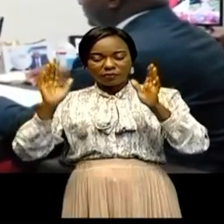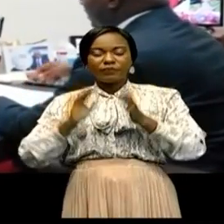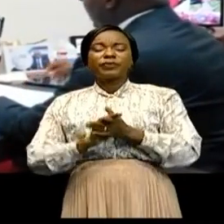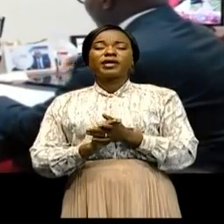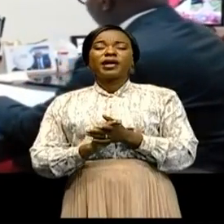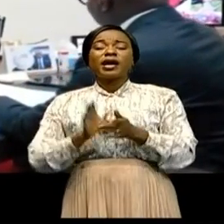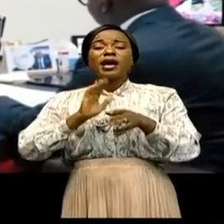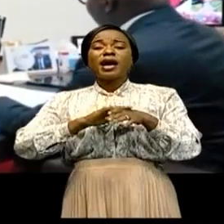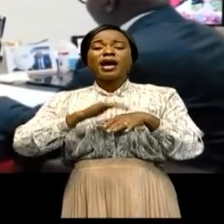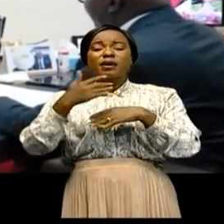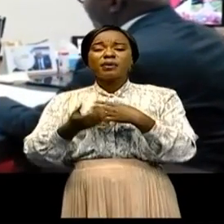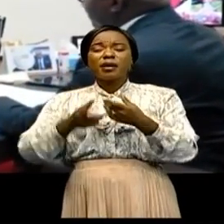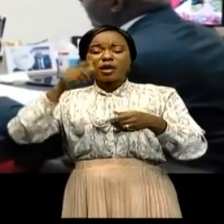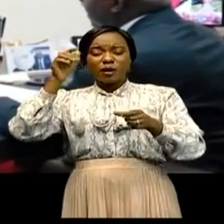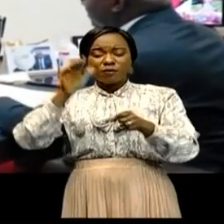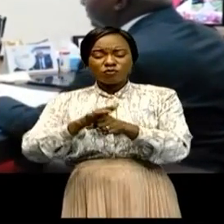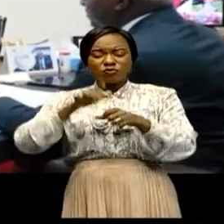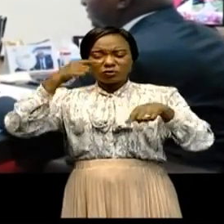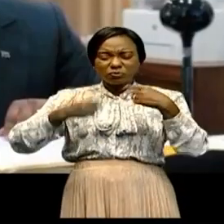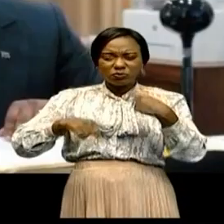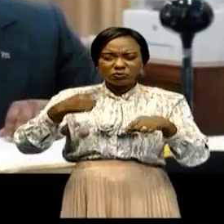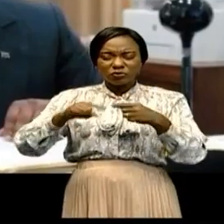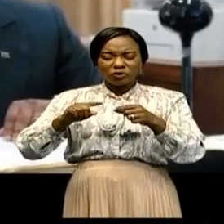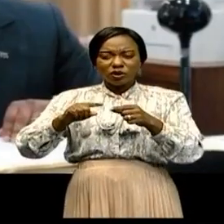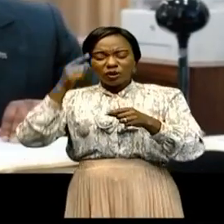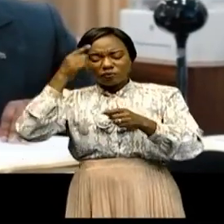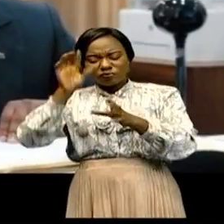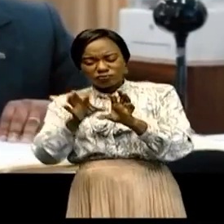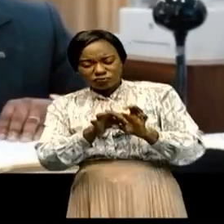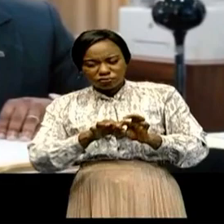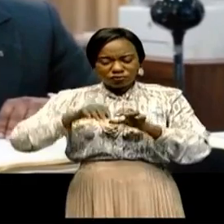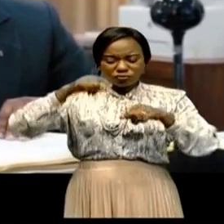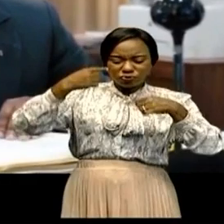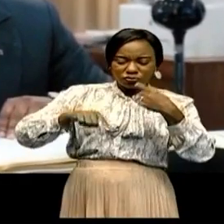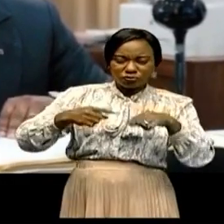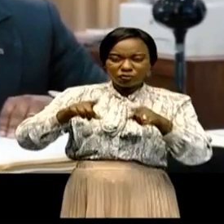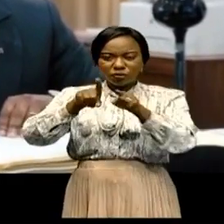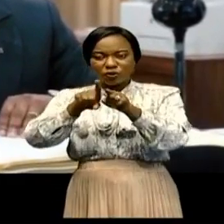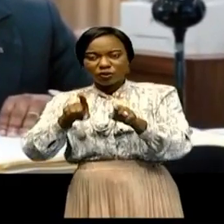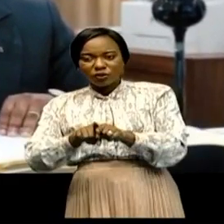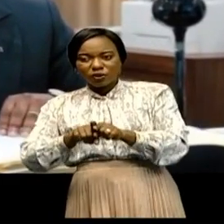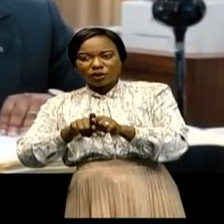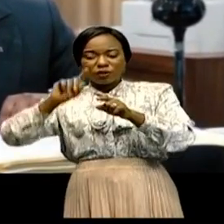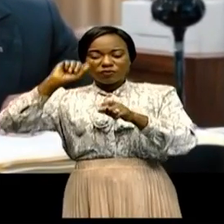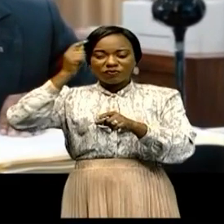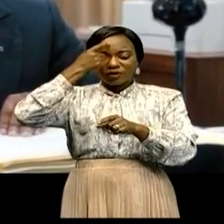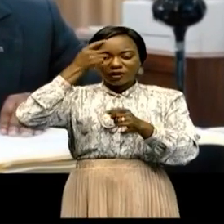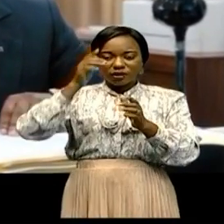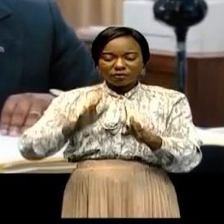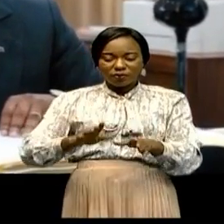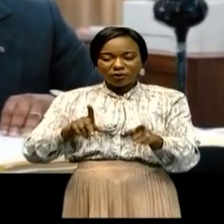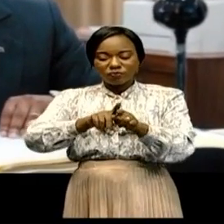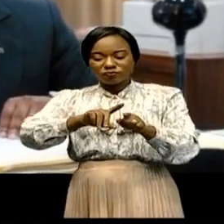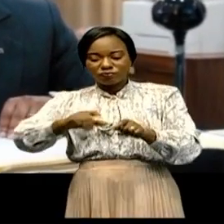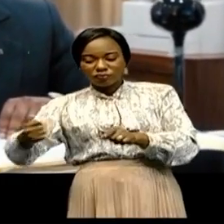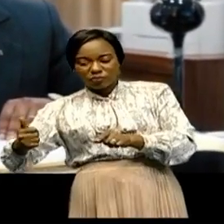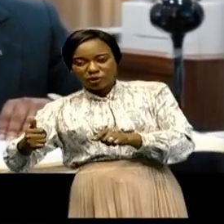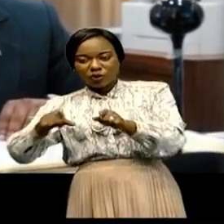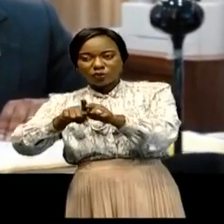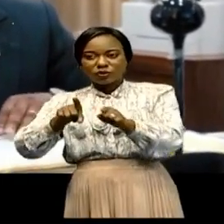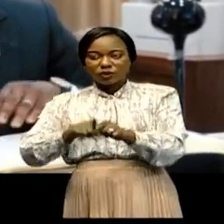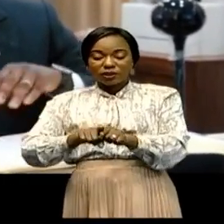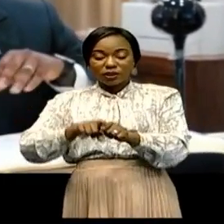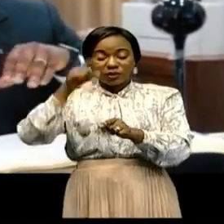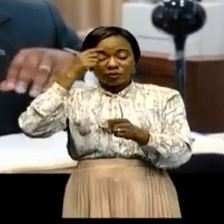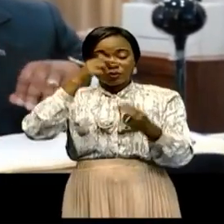plusieurs semaines de discussions et négociations entre le gouvernement d'une part et les banques syndicales de l